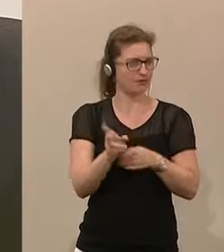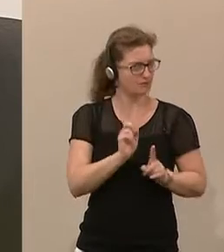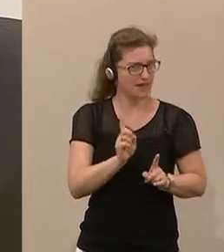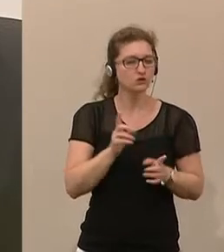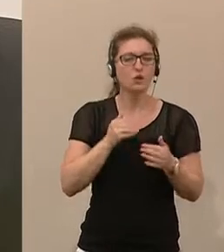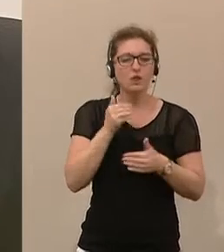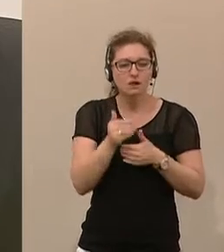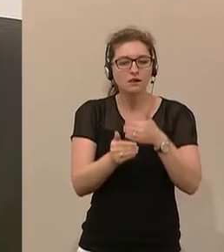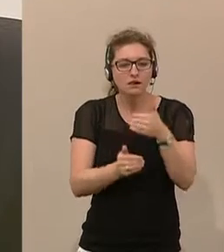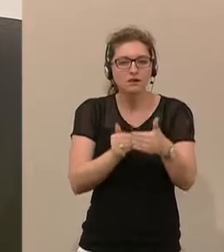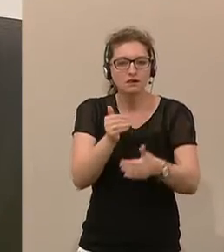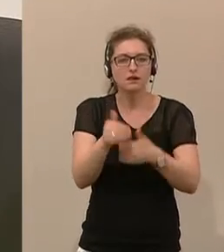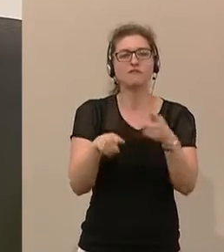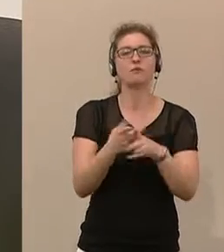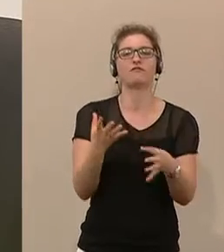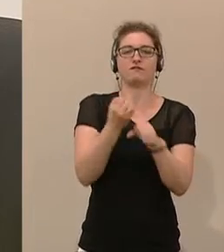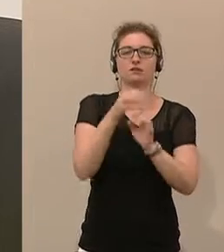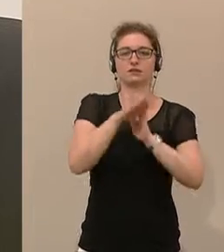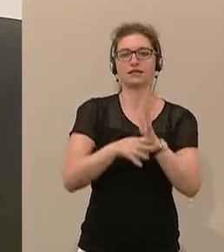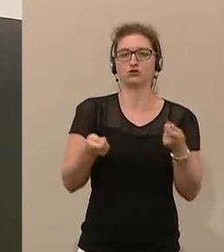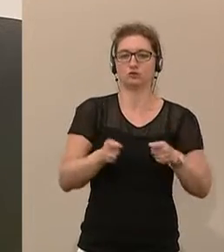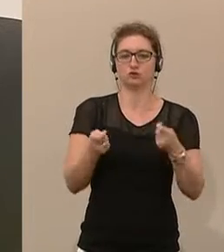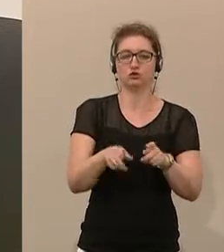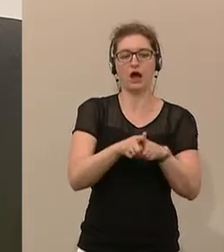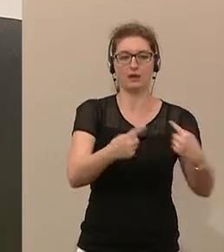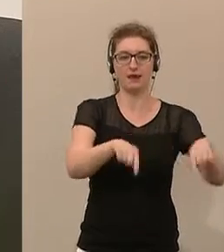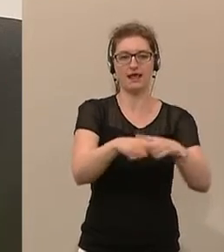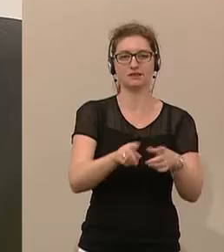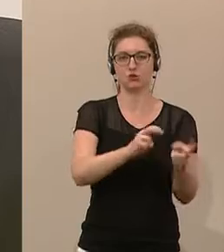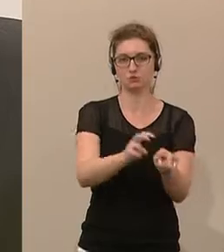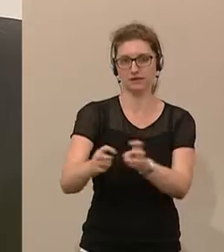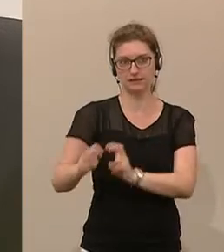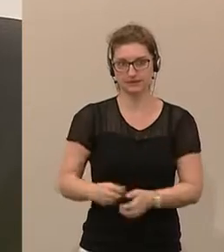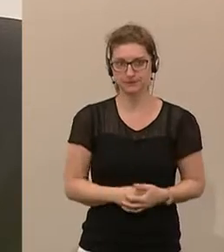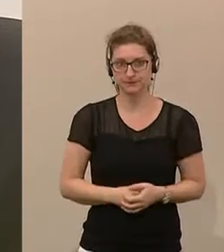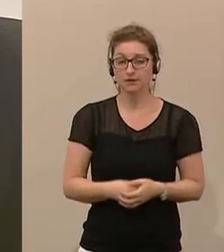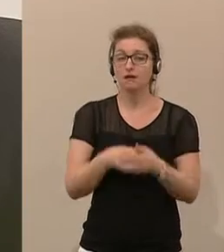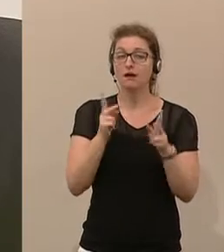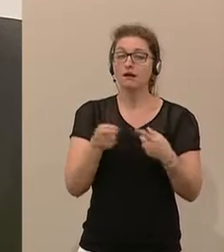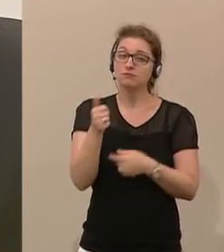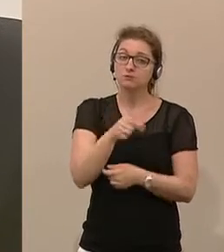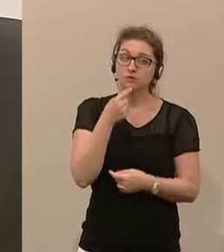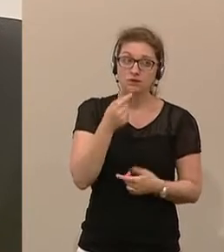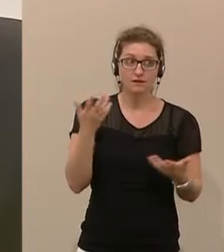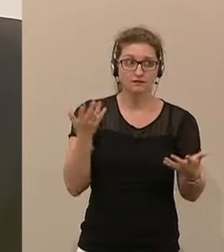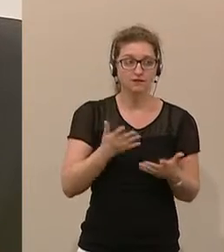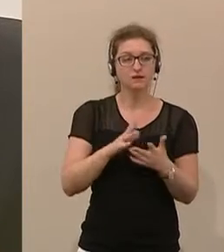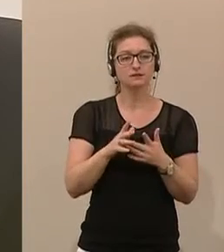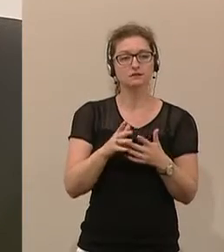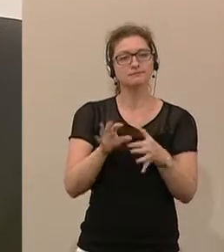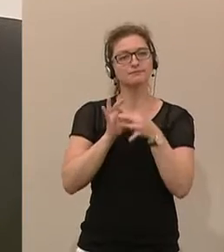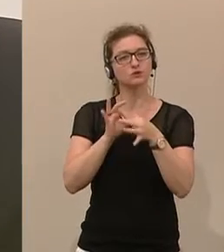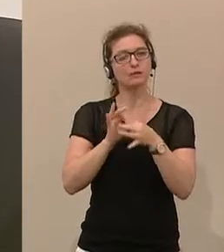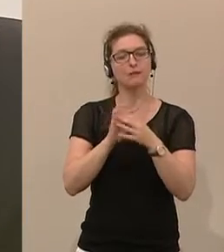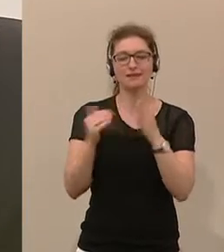nach durch verfassungsgesetzliche Beschlüsse in den Ländern. Ich darf dazu sagen, dass im Rahmen der Neuerungen